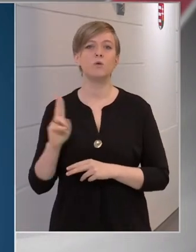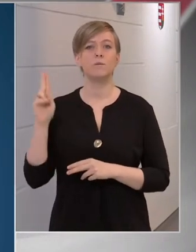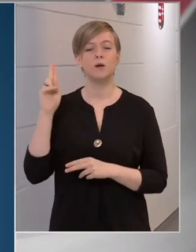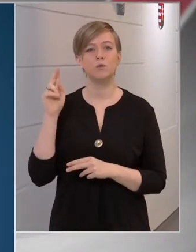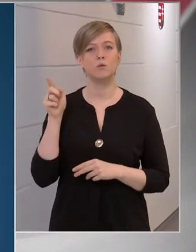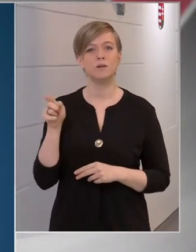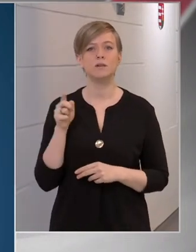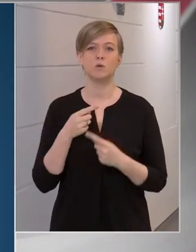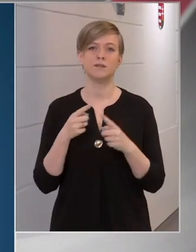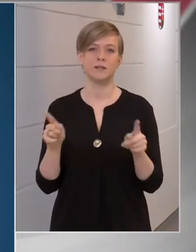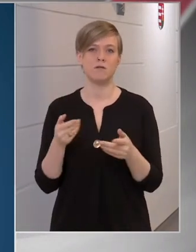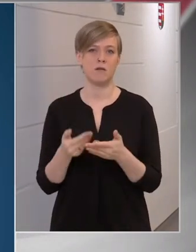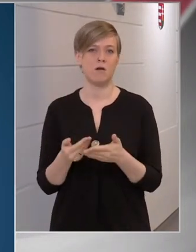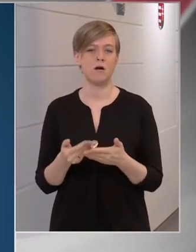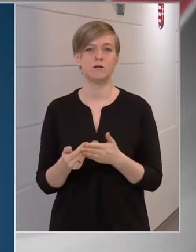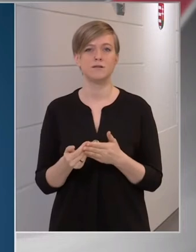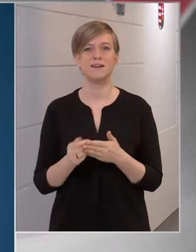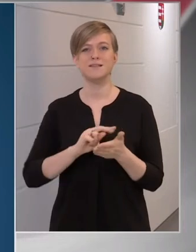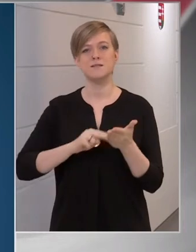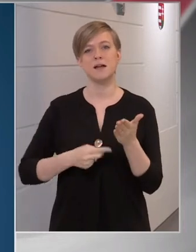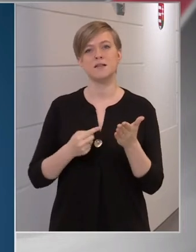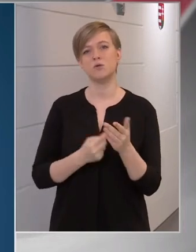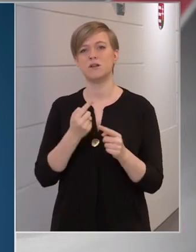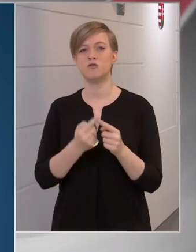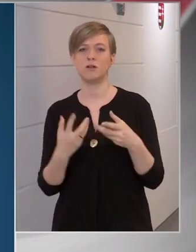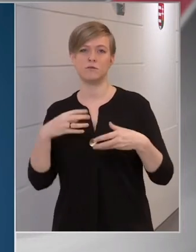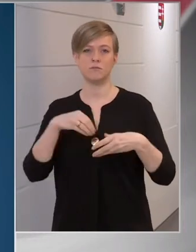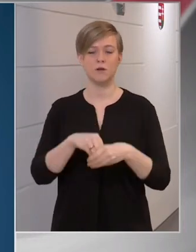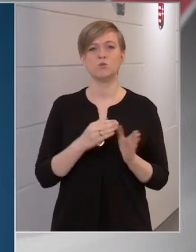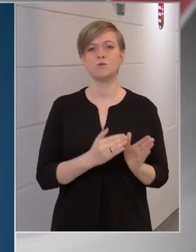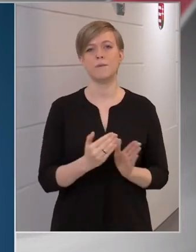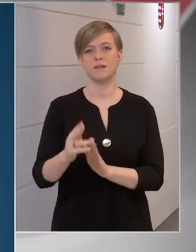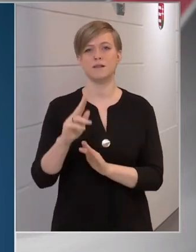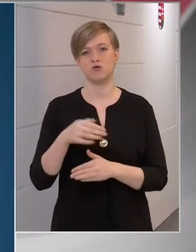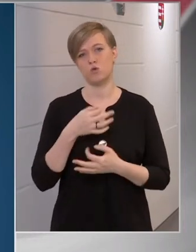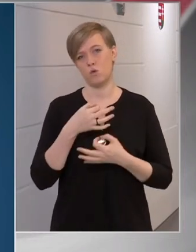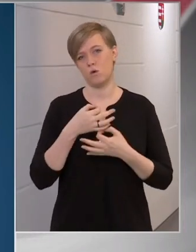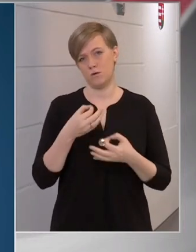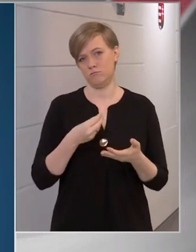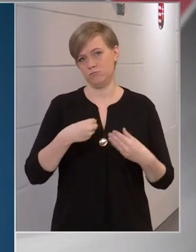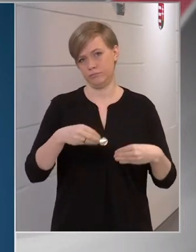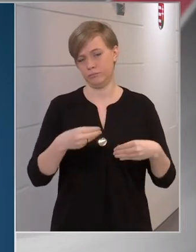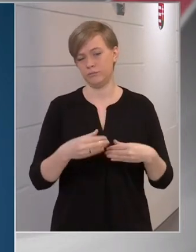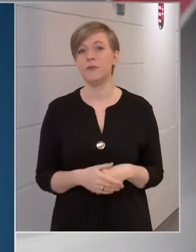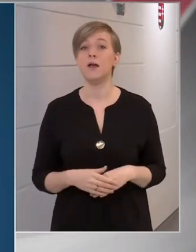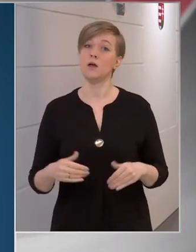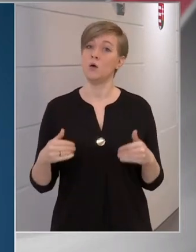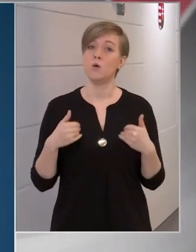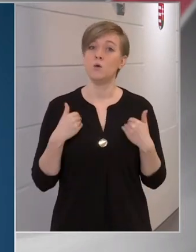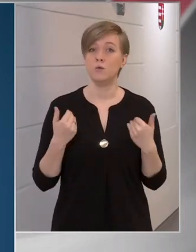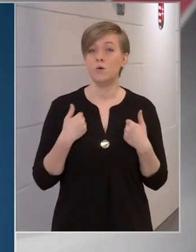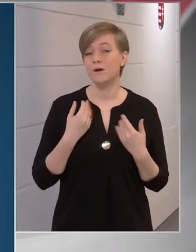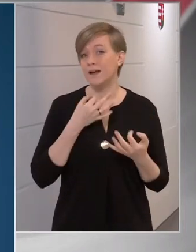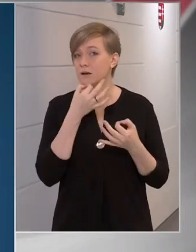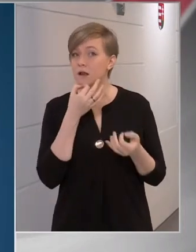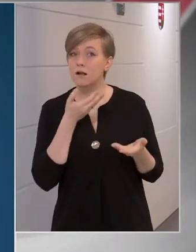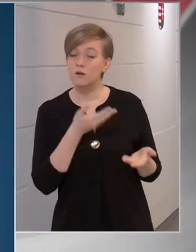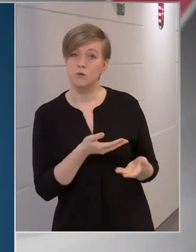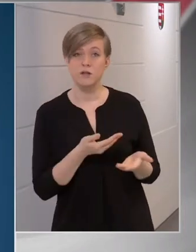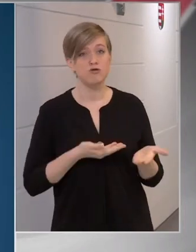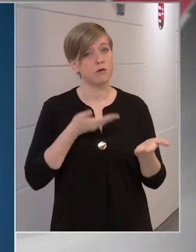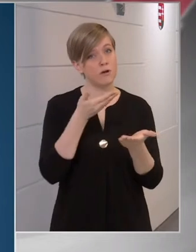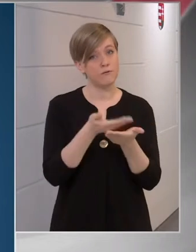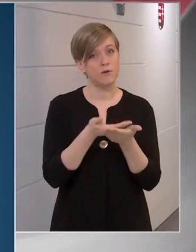Unió tiltja azt, hogy a szerződés részét képező ütemezéssel beszámoljunk. Tehát örülök az érdeklődésnek.